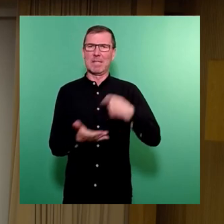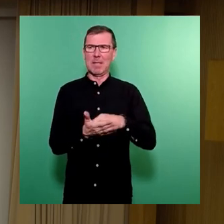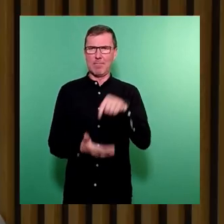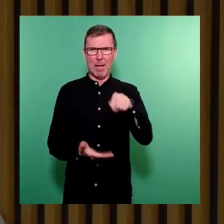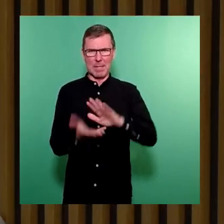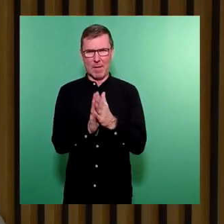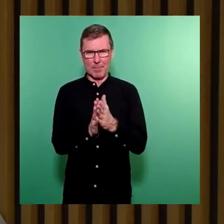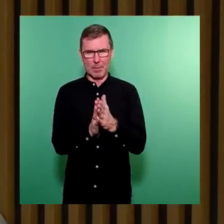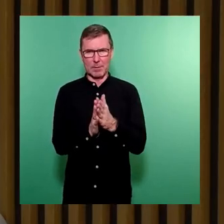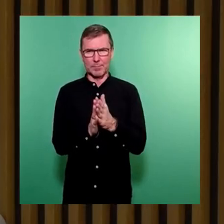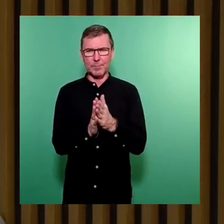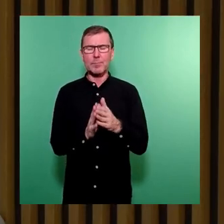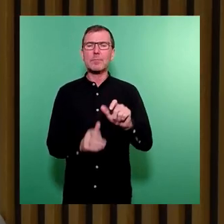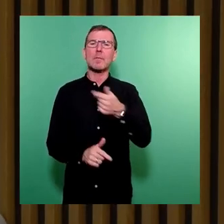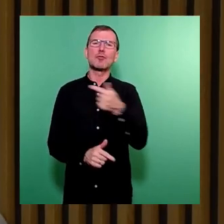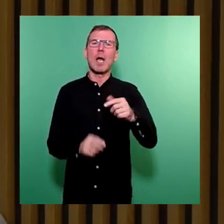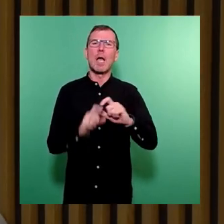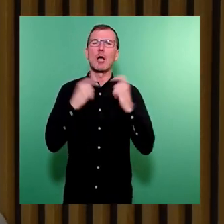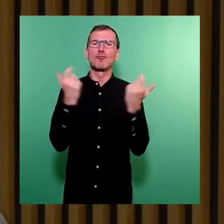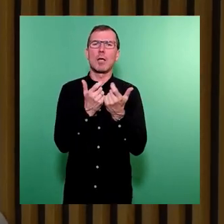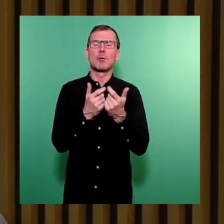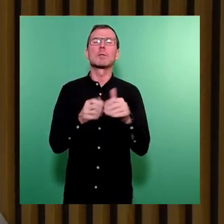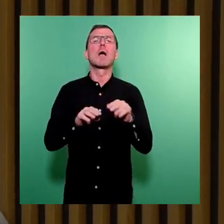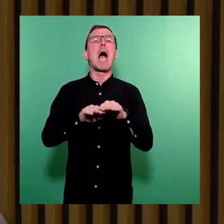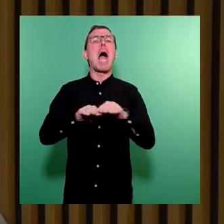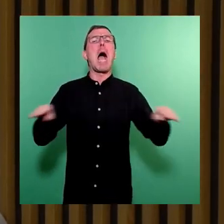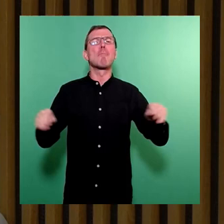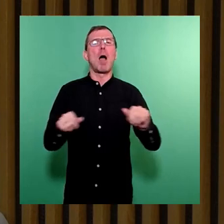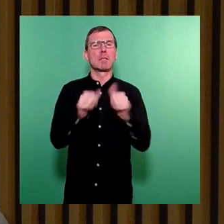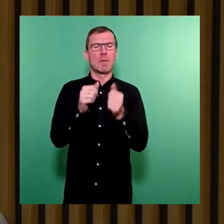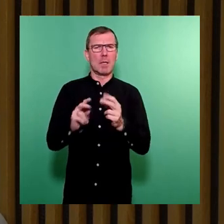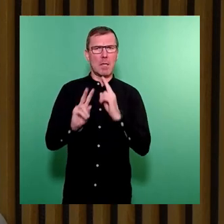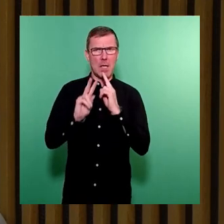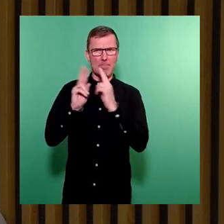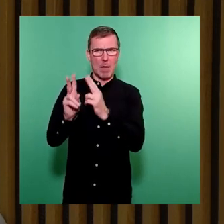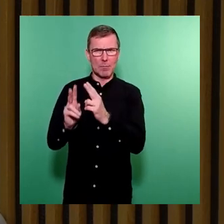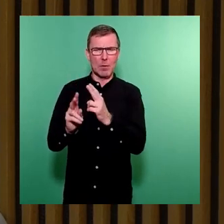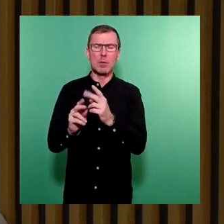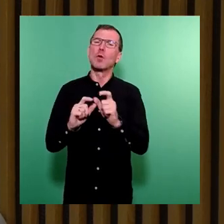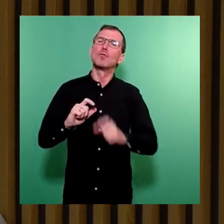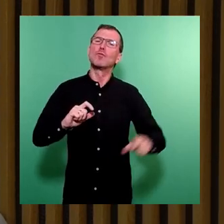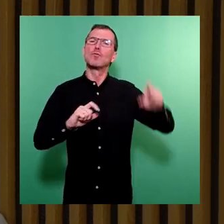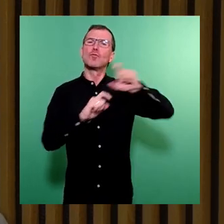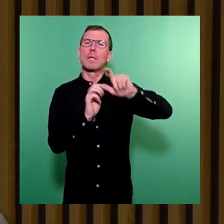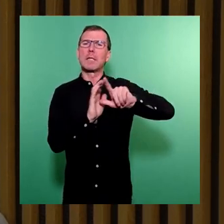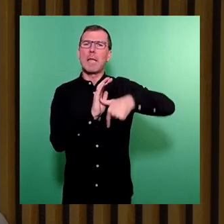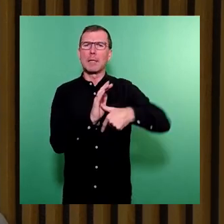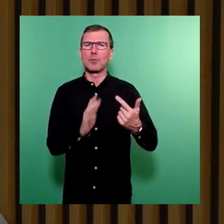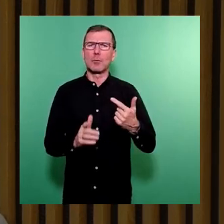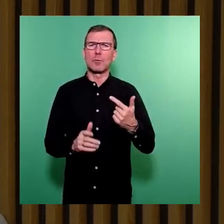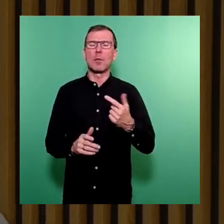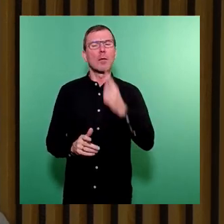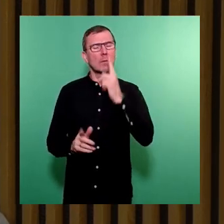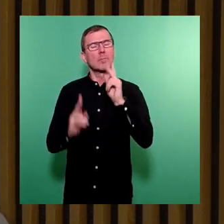Vorliegend wurde beim Steier-Stadion nach unserem Beschluss eine Basisvariante beauftragt. Einige Optionsleistungen, die erst beauftragt werden sollen, wenn deren